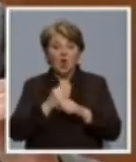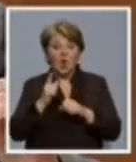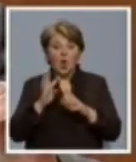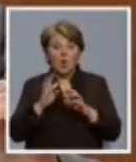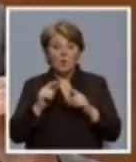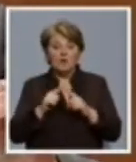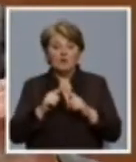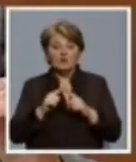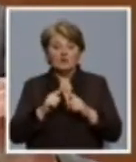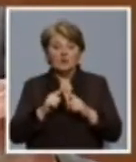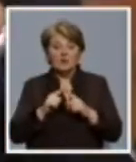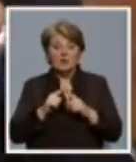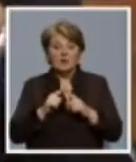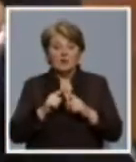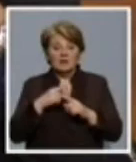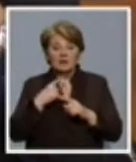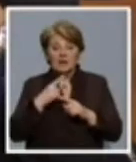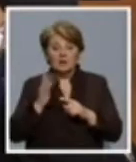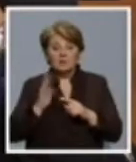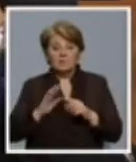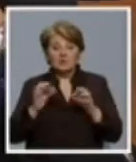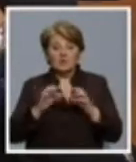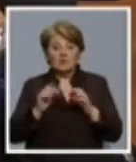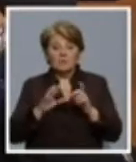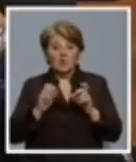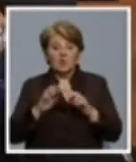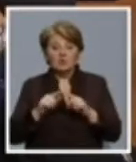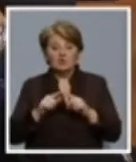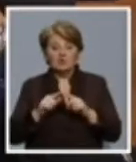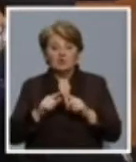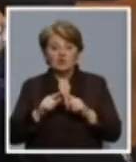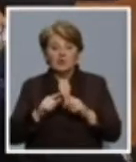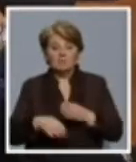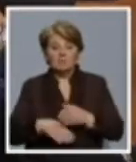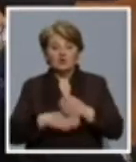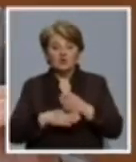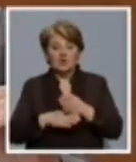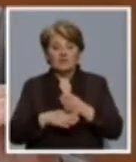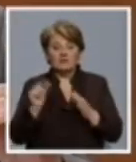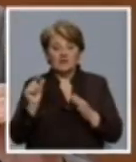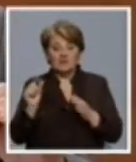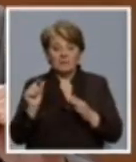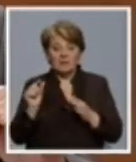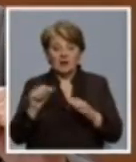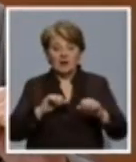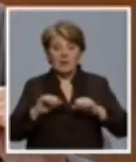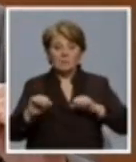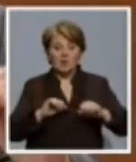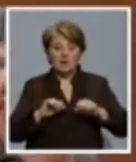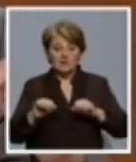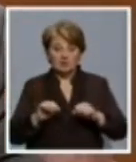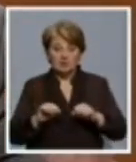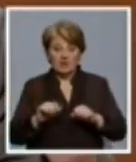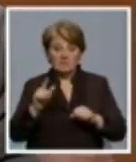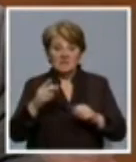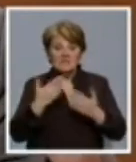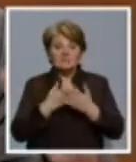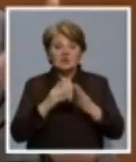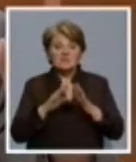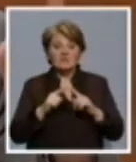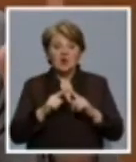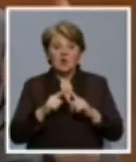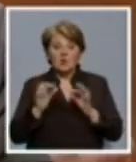imenom. Ja ne vjerujem da gospodin Bušić podržava takve minorne političke stranke, minorne političare. Mi smo zvonku